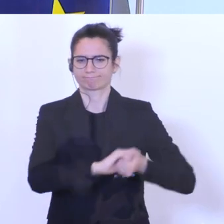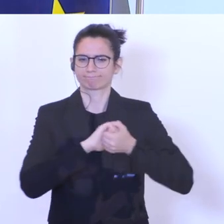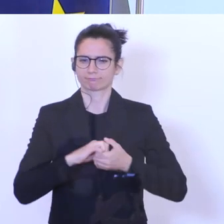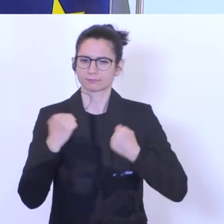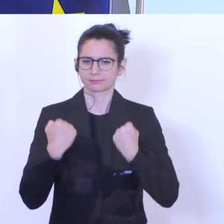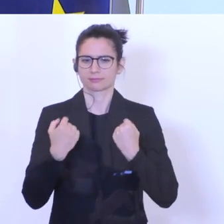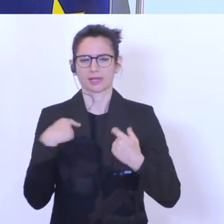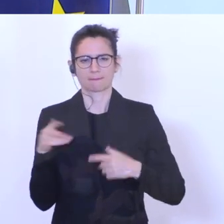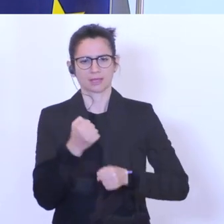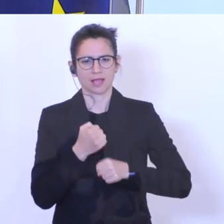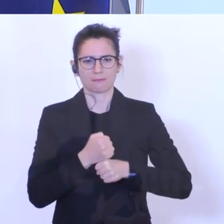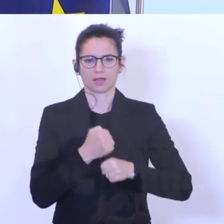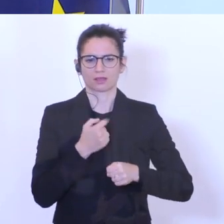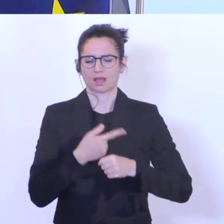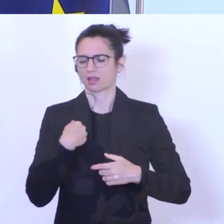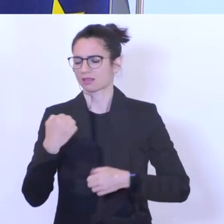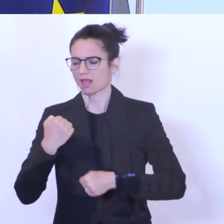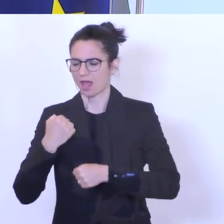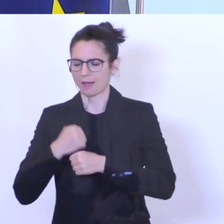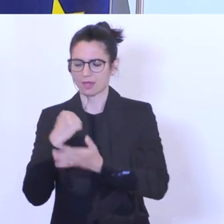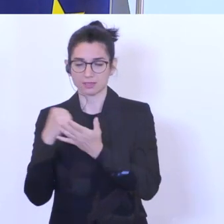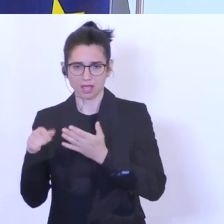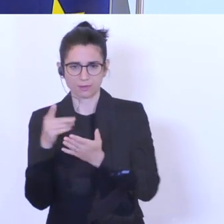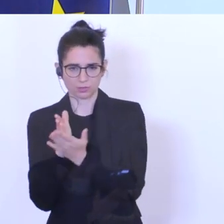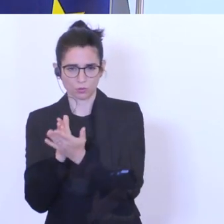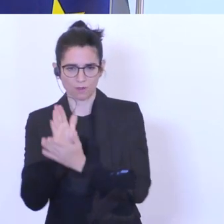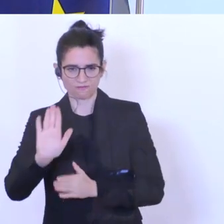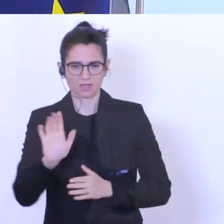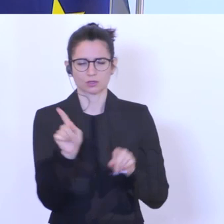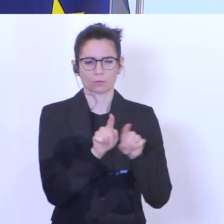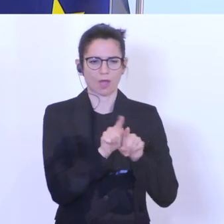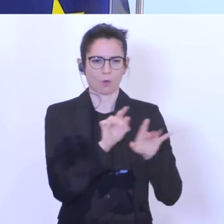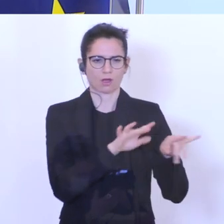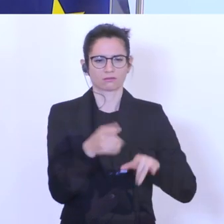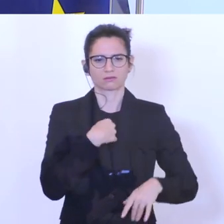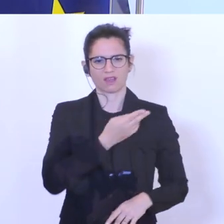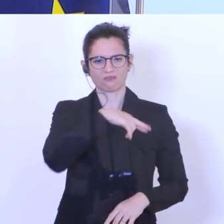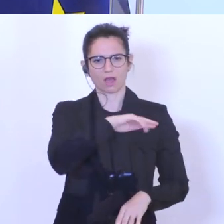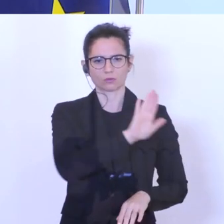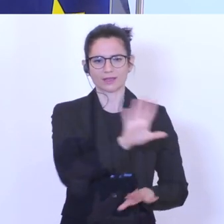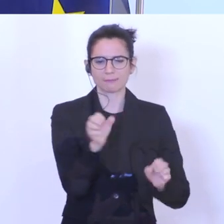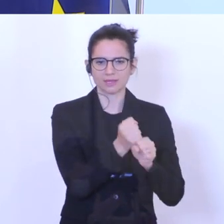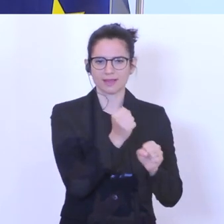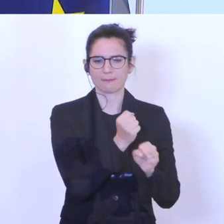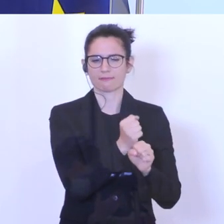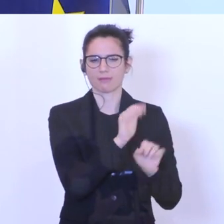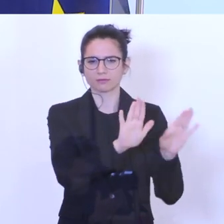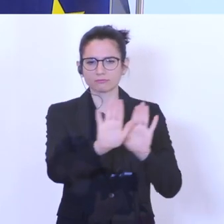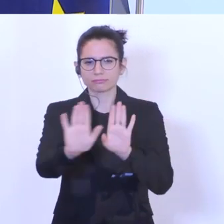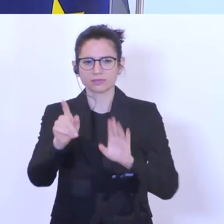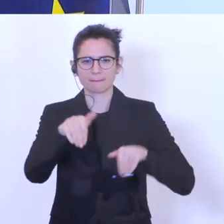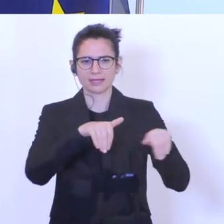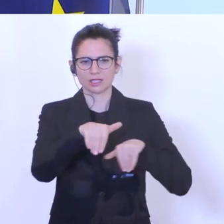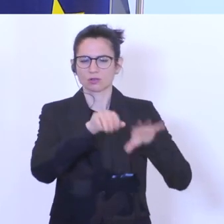Mitarbeiterinnen und Mitarbeitern des Arbeitsmarktservice österreichweit, aber auch mit den zuständigen Mitarbeiterinnen und Mitarbeitern in unserem